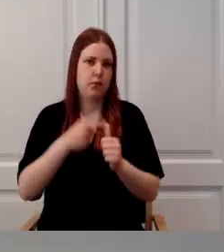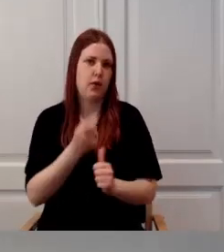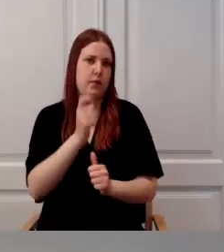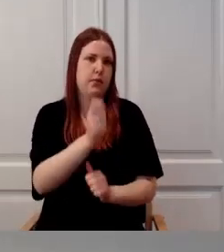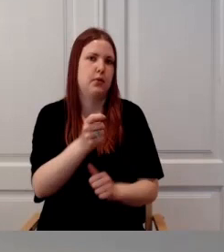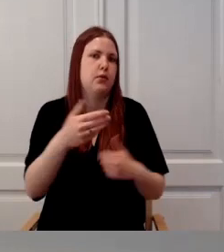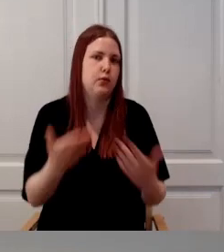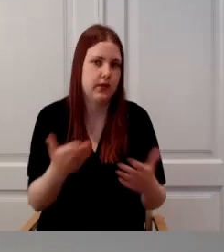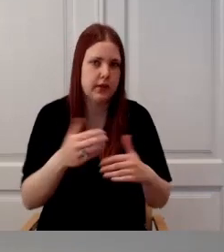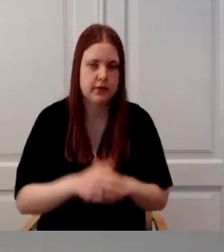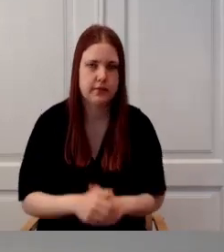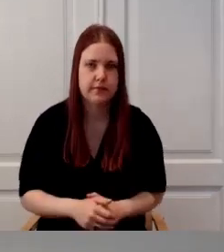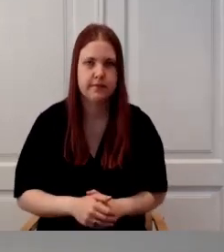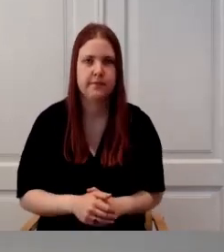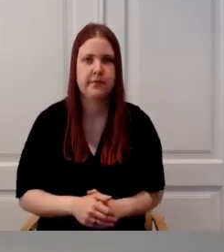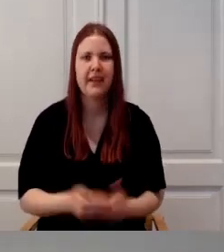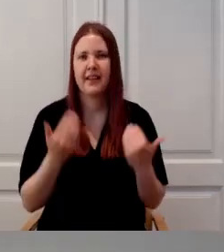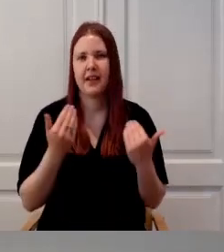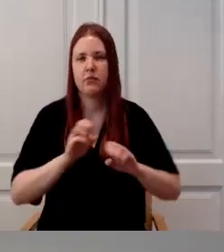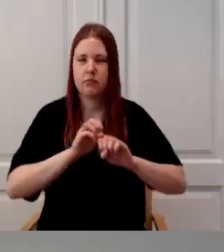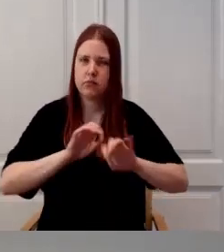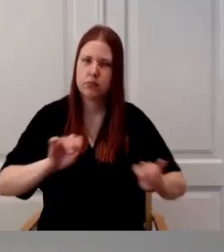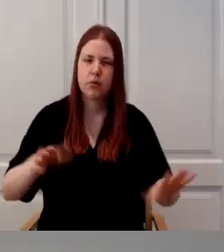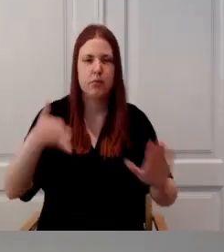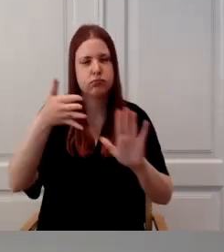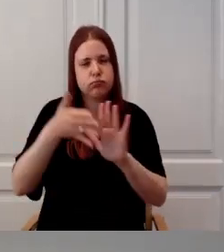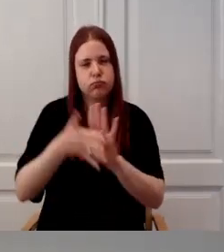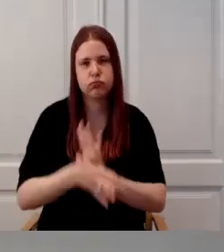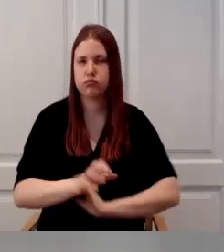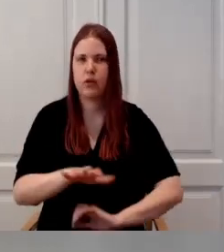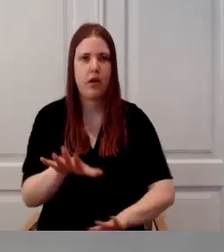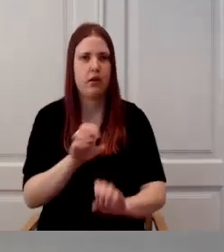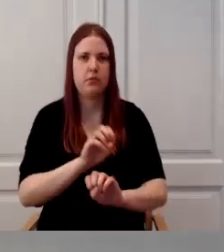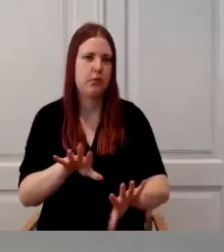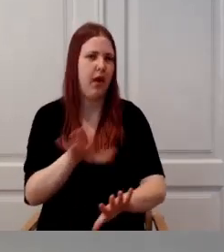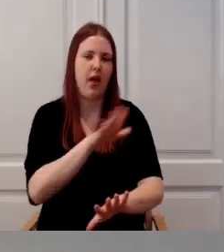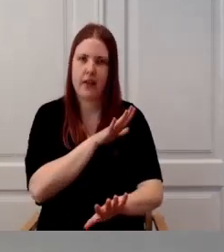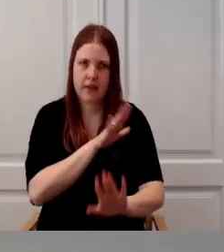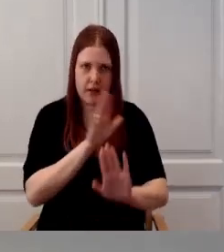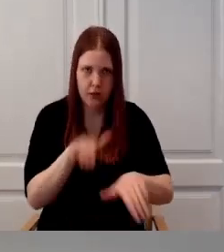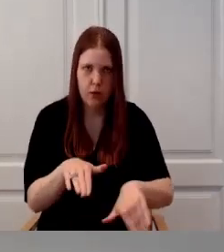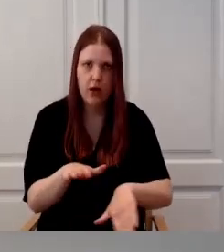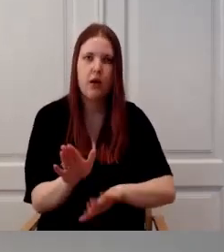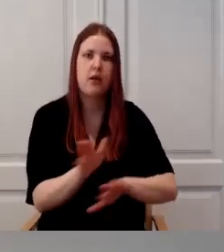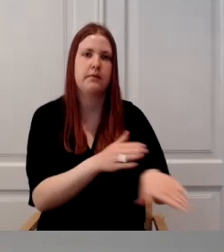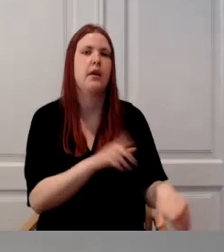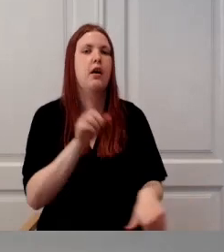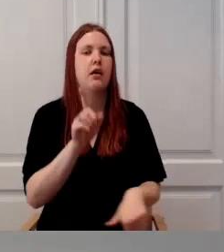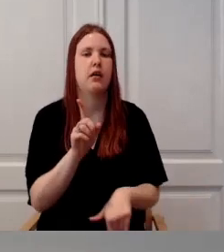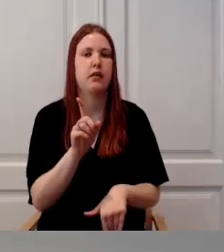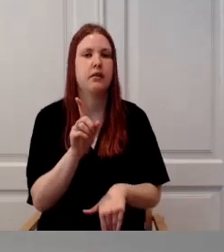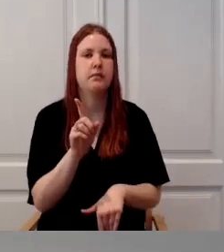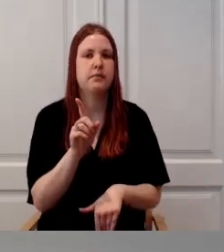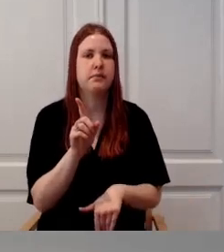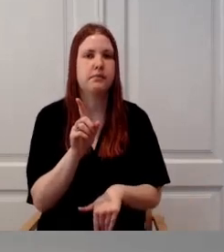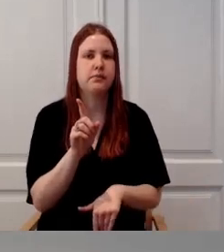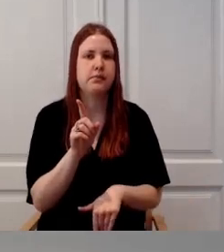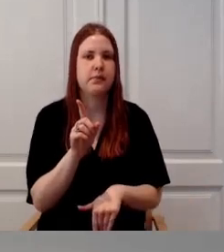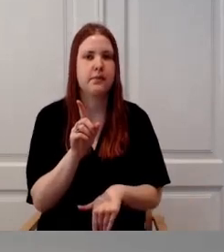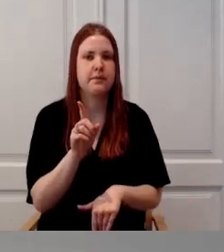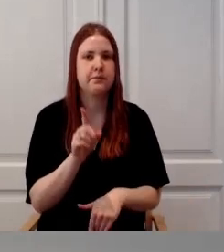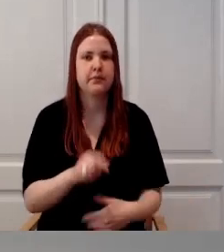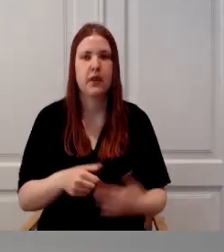Täna ei ole siin võimalust pikemalt peatuda, aga rahegune pilt, kus me sisuliselt kuues